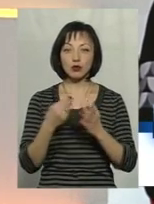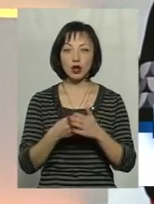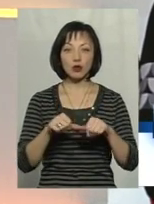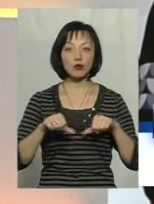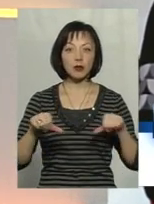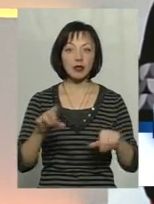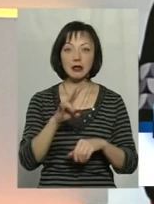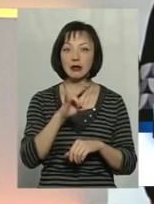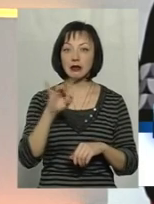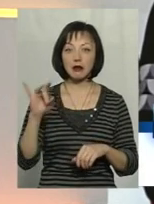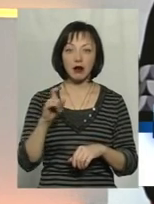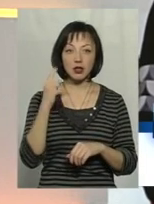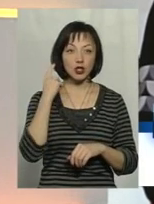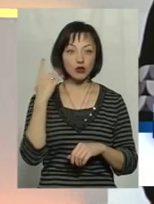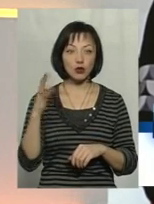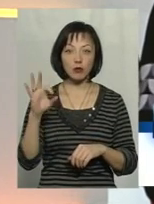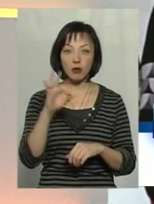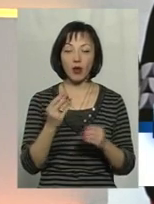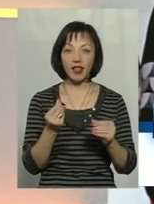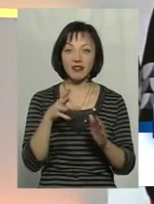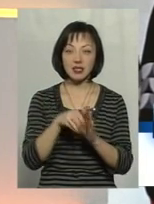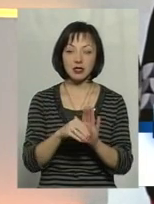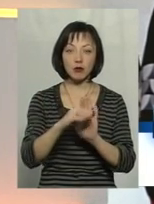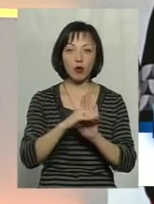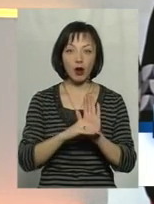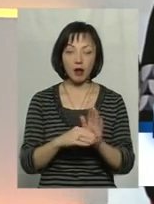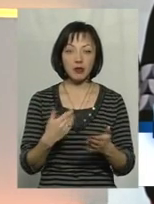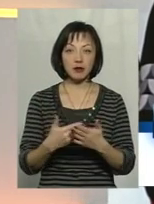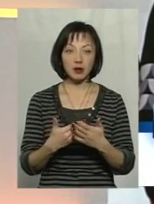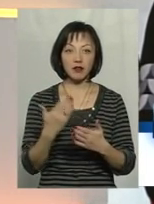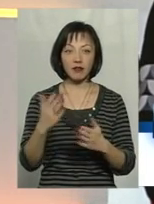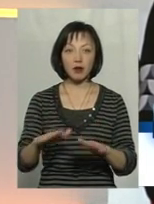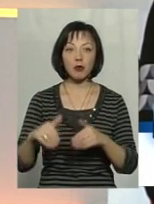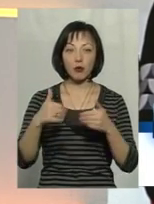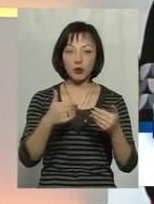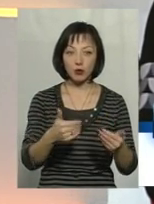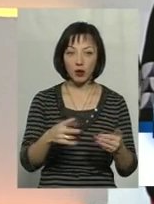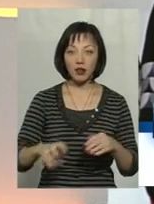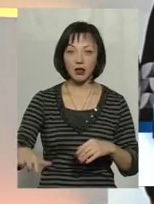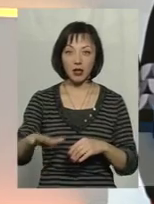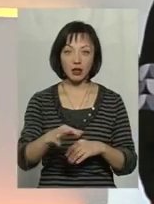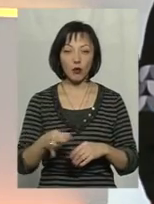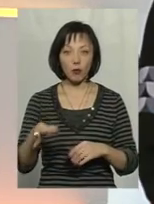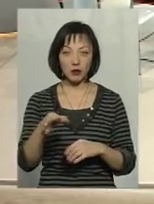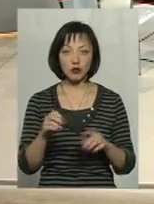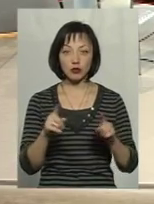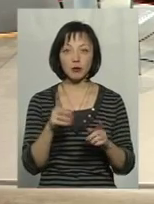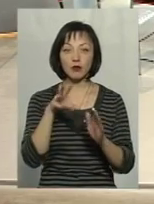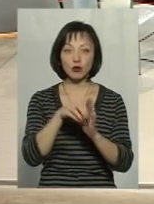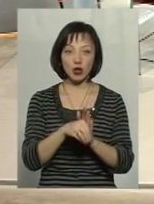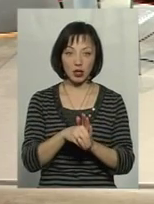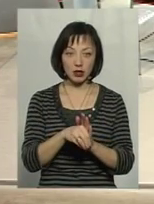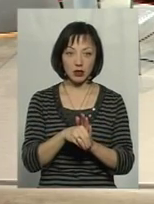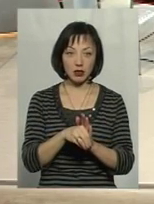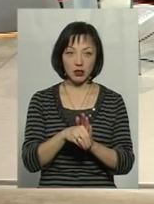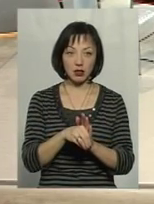комісії жодного разу не чула про ті інвестиційні програми, які, наприклад, ви пропонуєте нам терен на Хмельниччини, щоб їх включати.